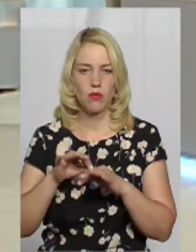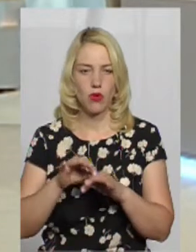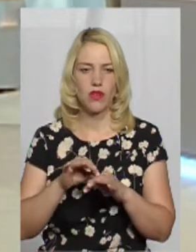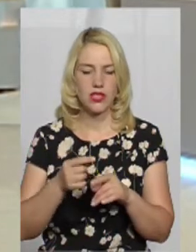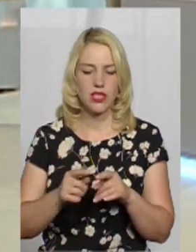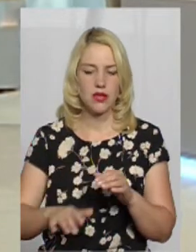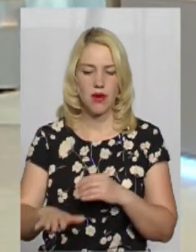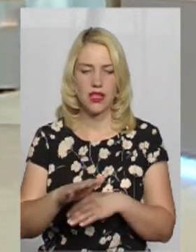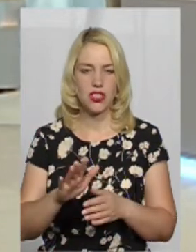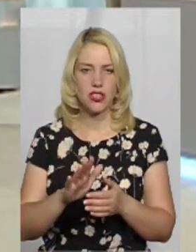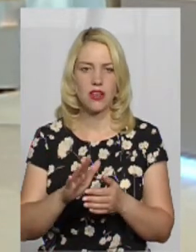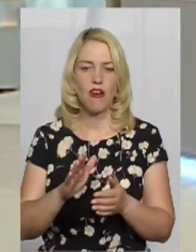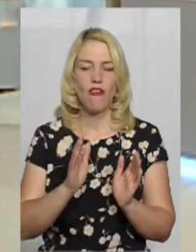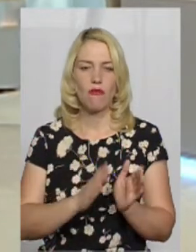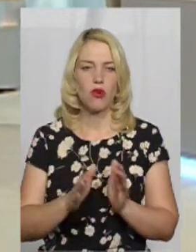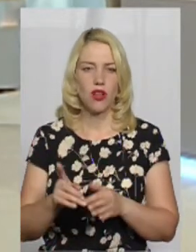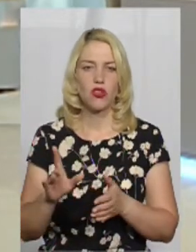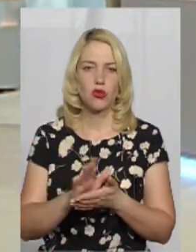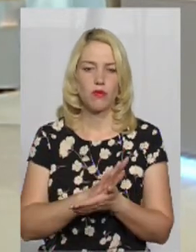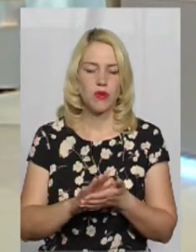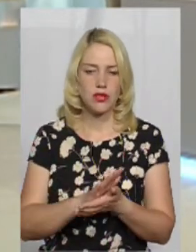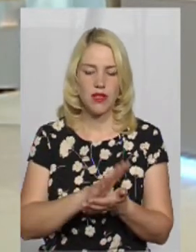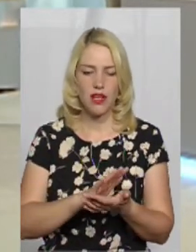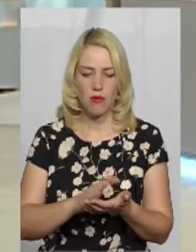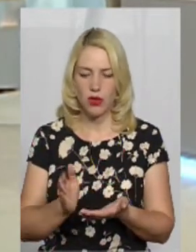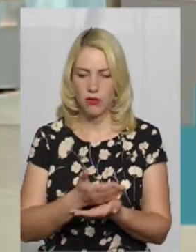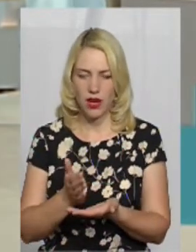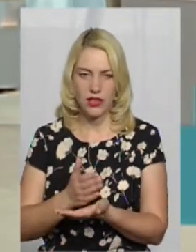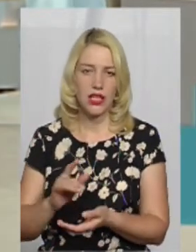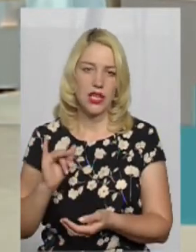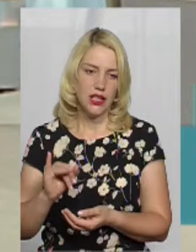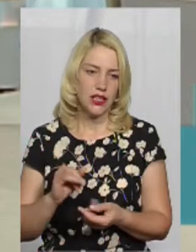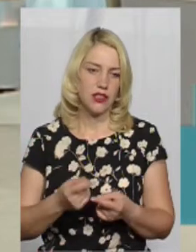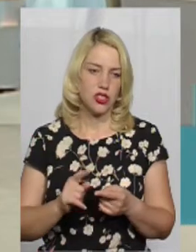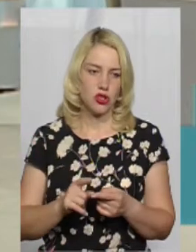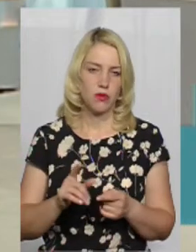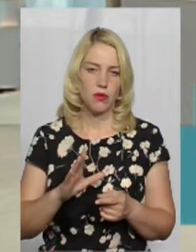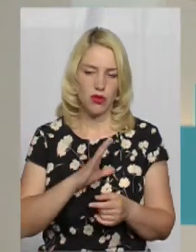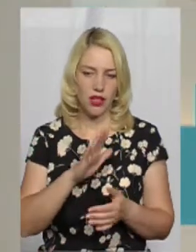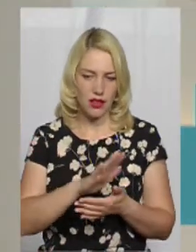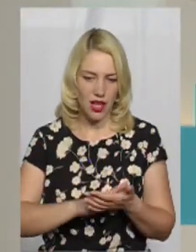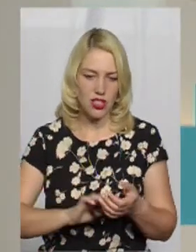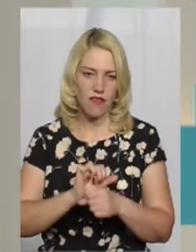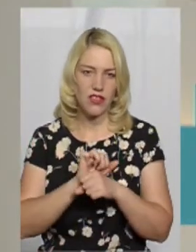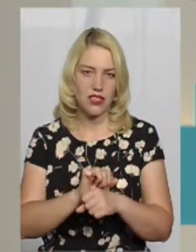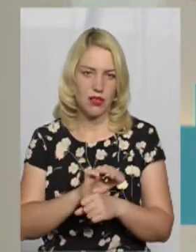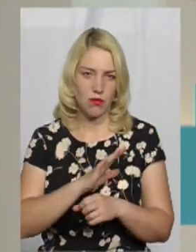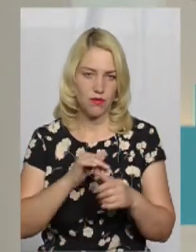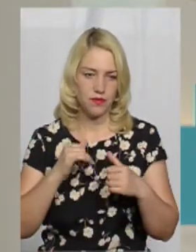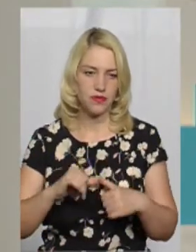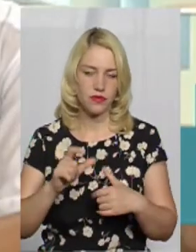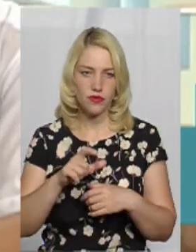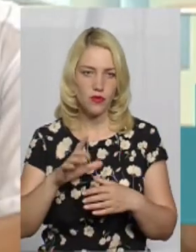майданчики в порядок, прибирати сміття, щоб більш комфортніше було водіям в терміній засобі. І надалі теж буде прибиратися сміття